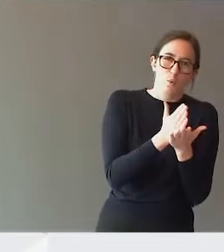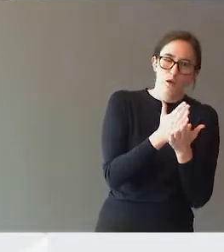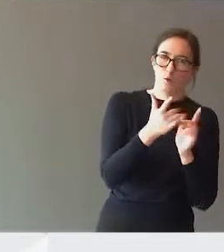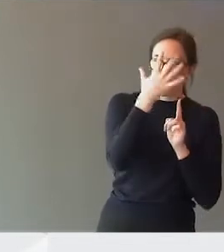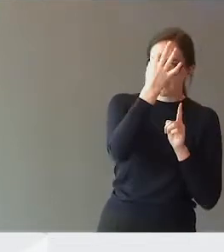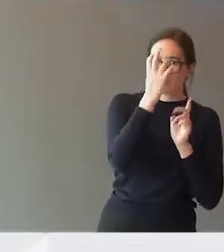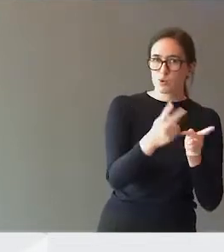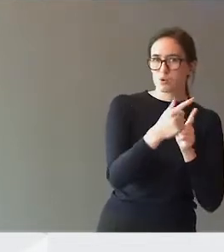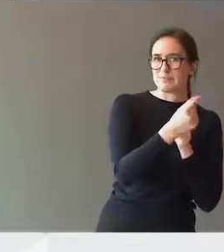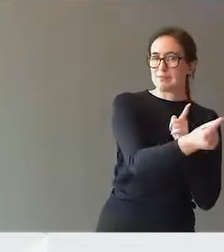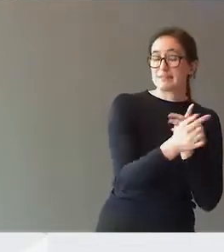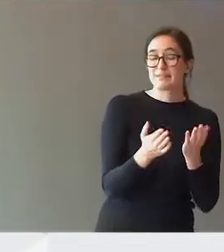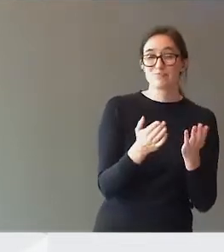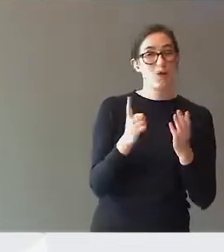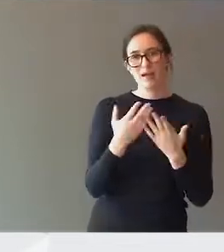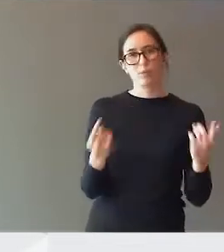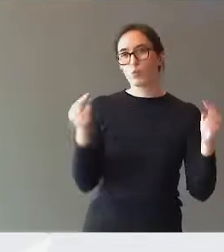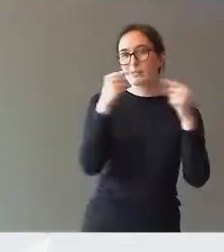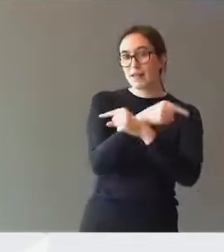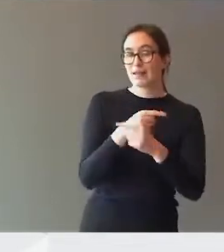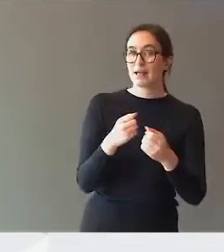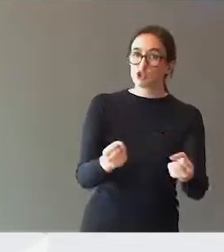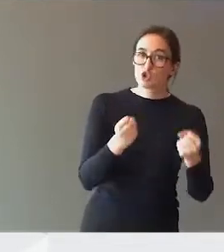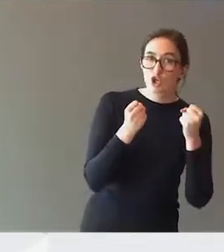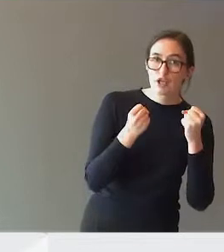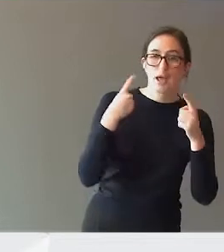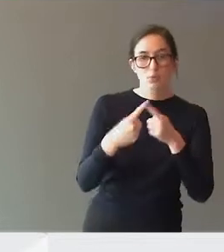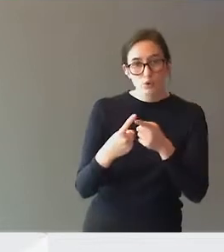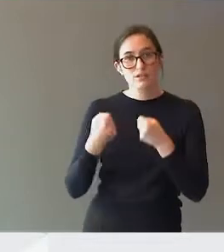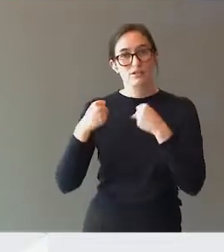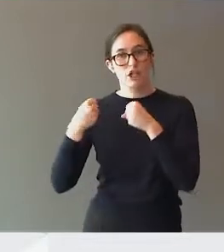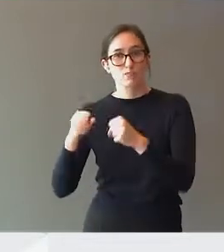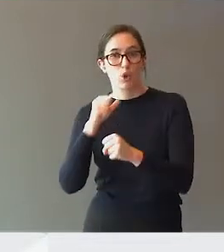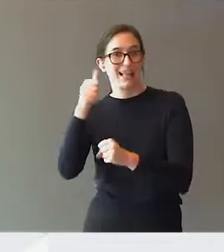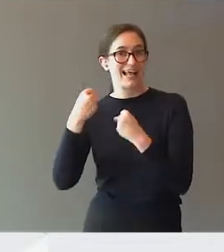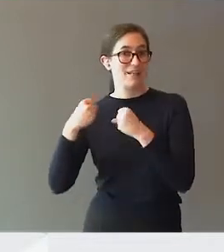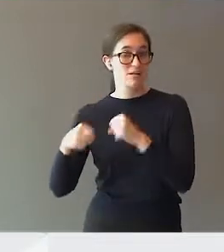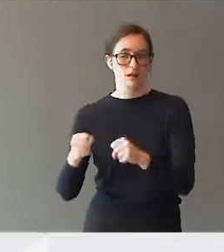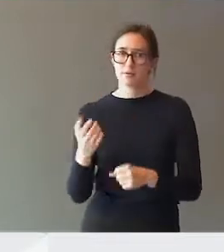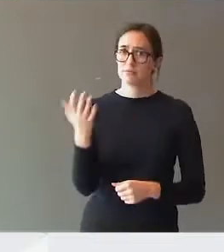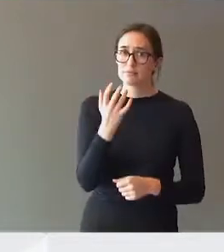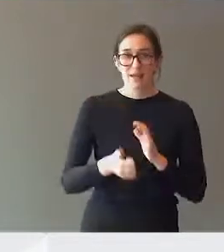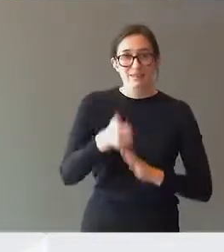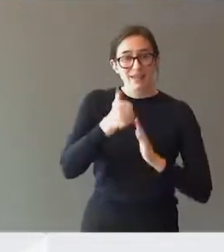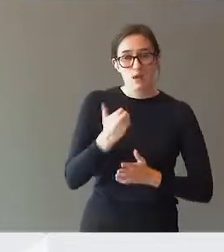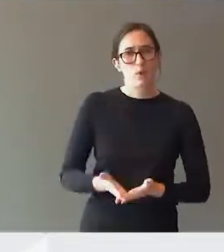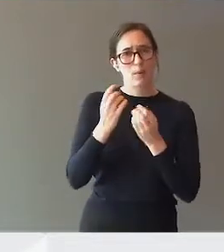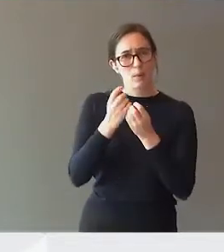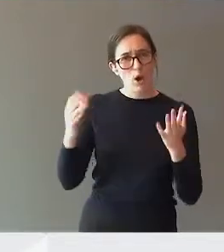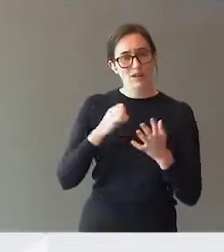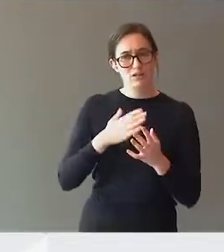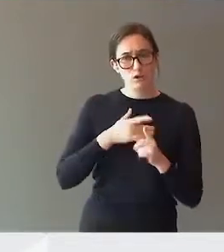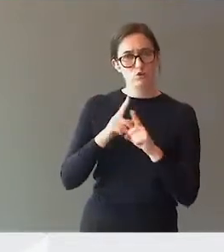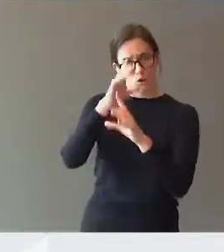er ikke noe motsetningsforhold at vi skal styrke og satse på tidlig innsats, for det er jo kjempeviktig. Vi hjelper utrolig mange med å ha det